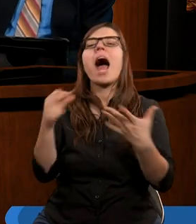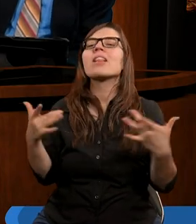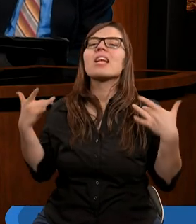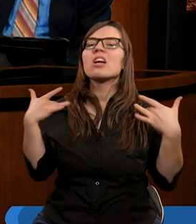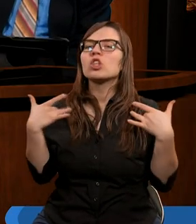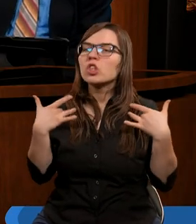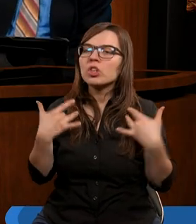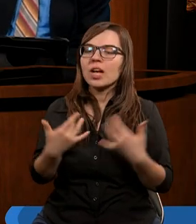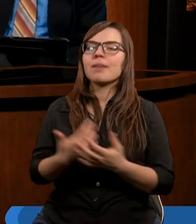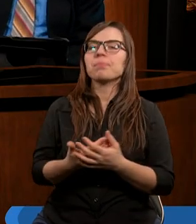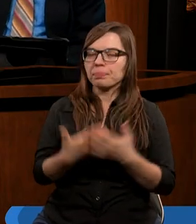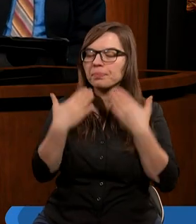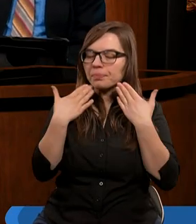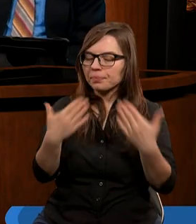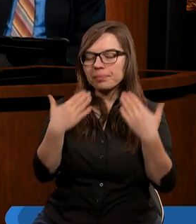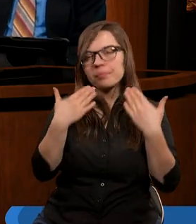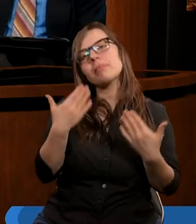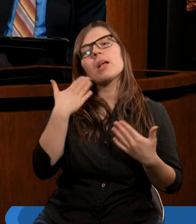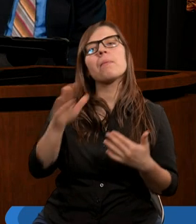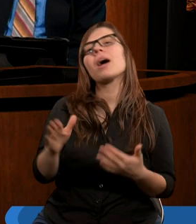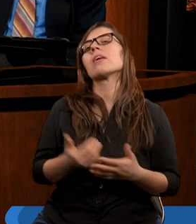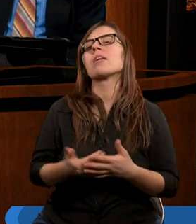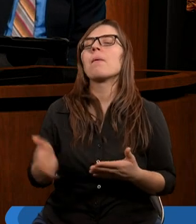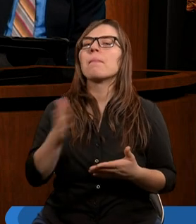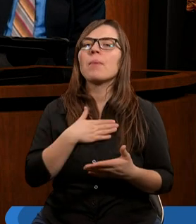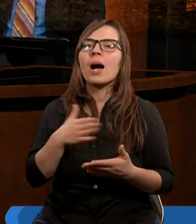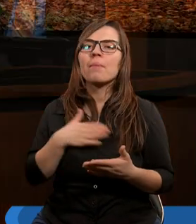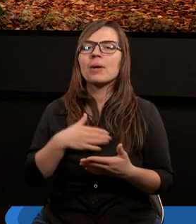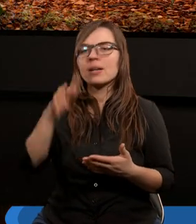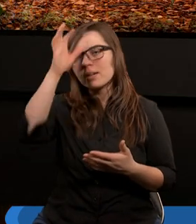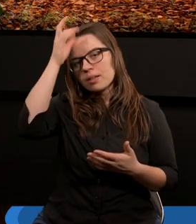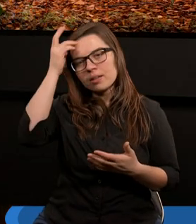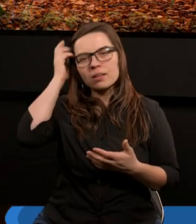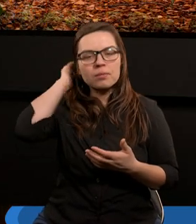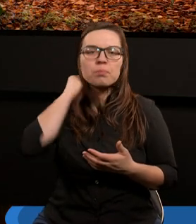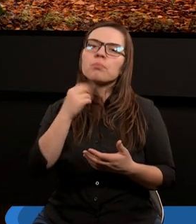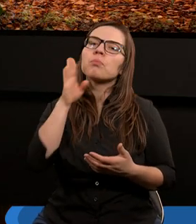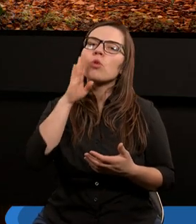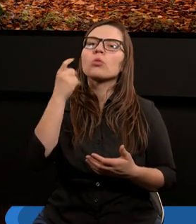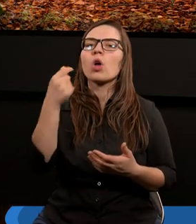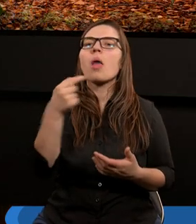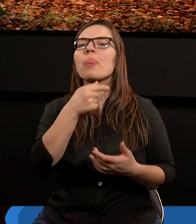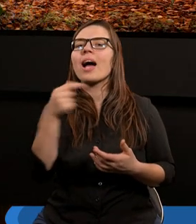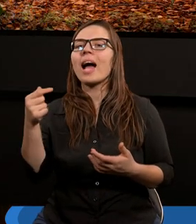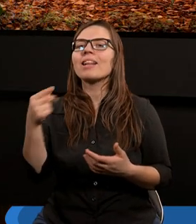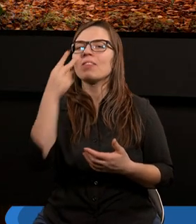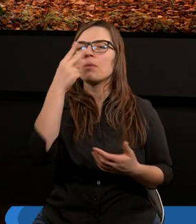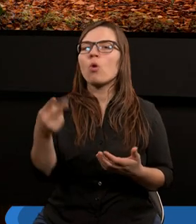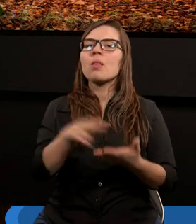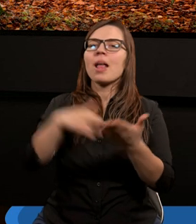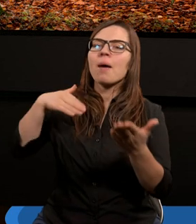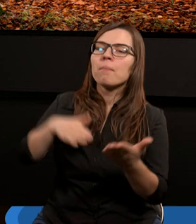prowadzi nas do Chrystusa znowu. Dziękuję bardzo. Więc mamy trochę takie negatywne spojrzenie na początku